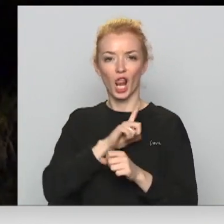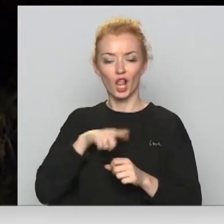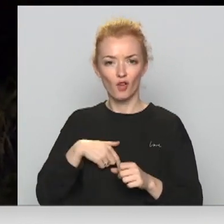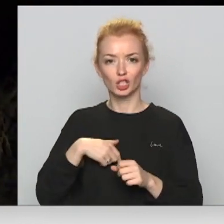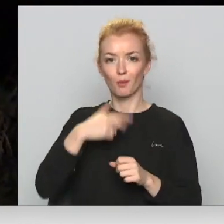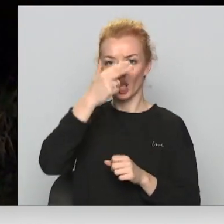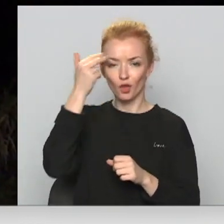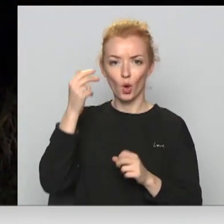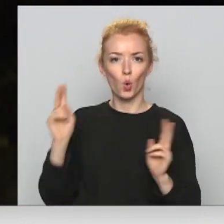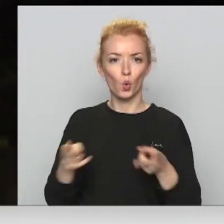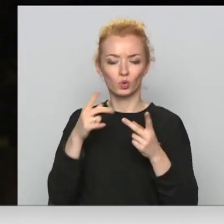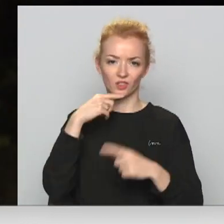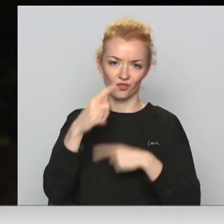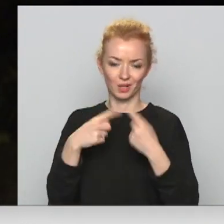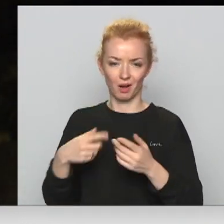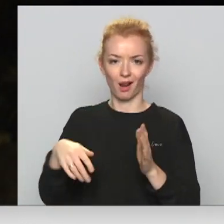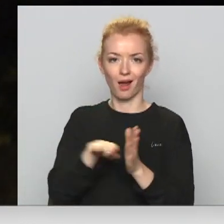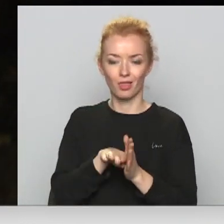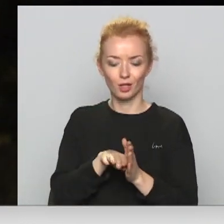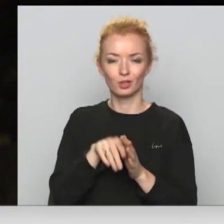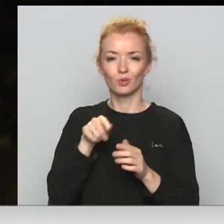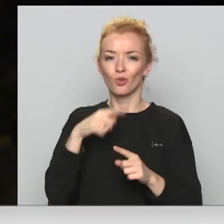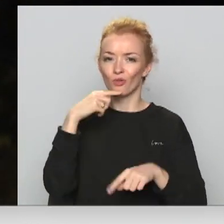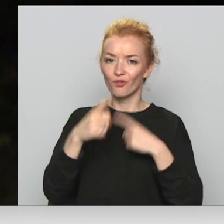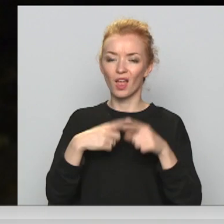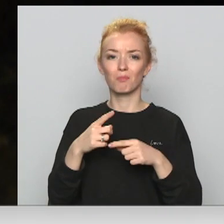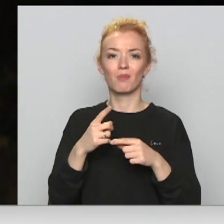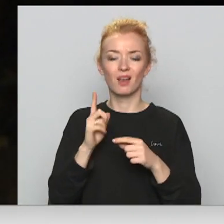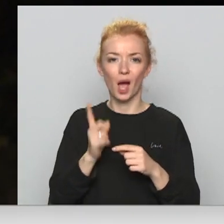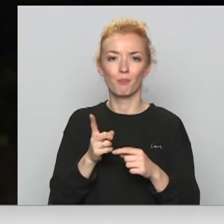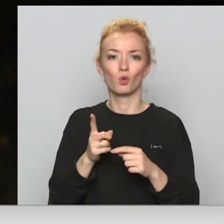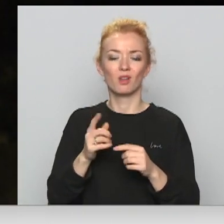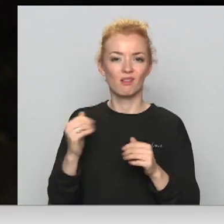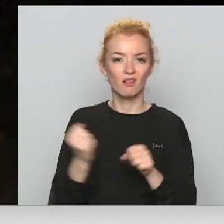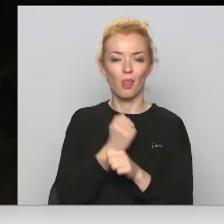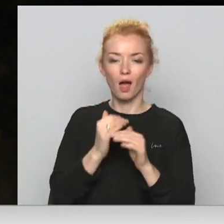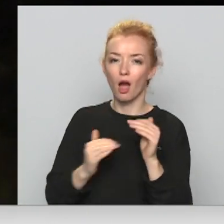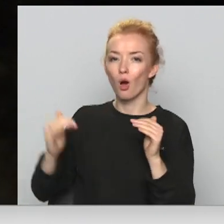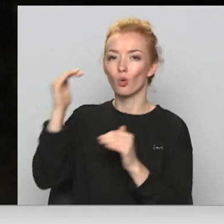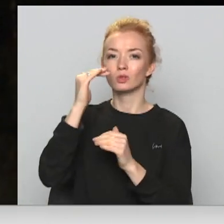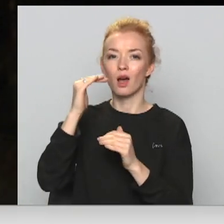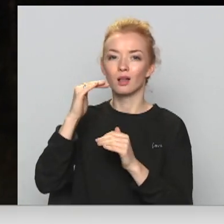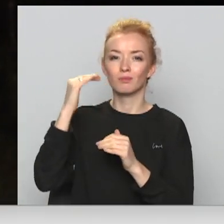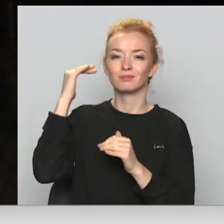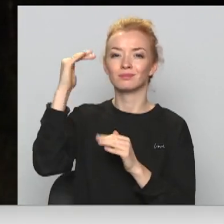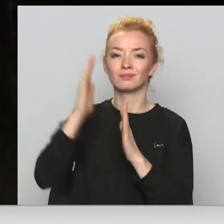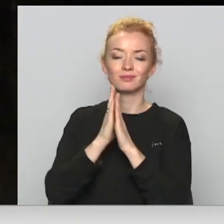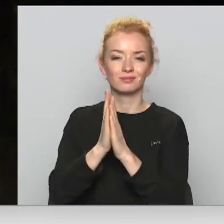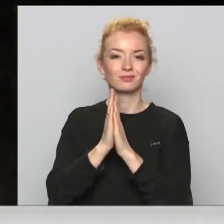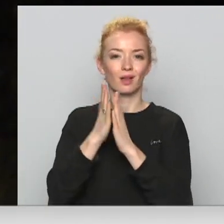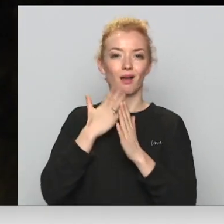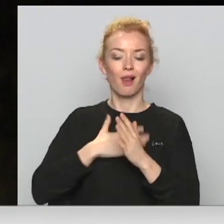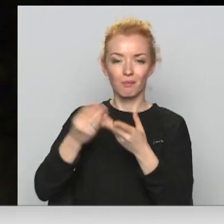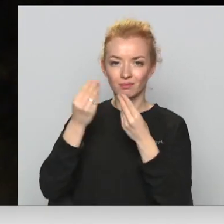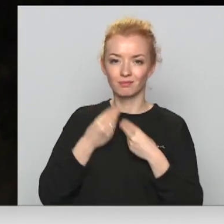ir klātesošs. Tā ir tāda īpaša konsistence, kur mēs varam gan augstākajiem spēkiem izlūkties labvēlību, gan arī pateikt